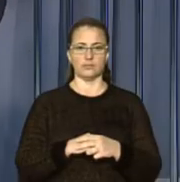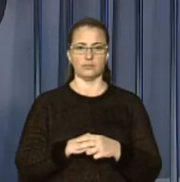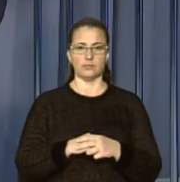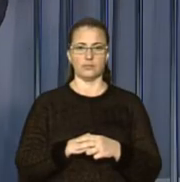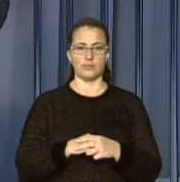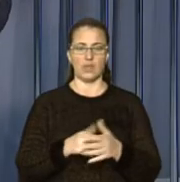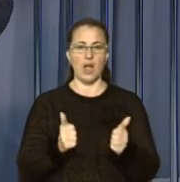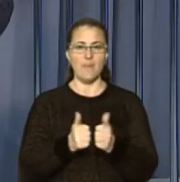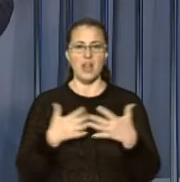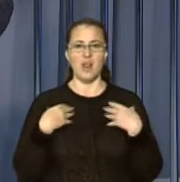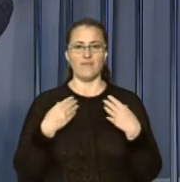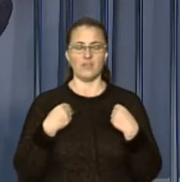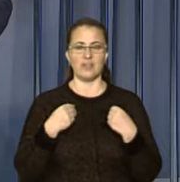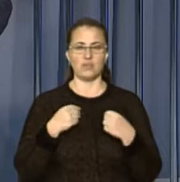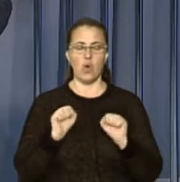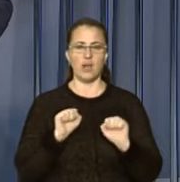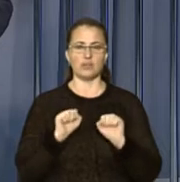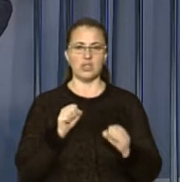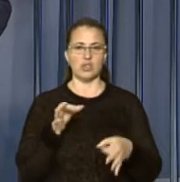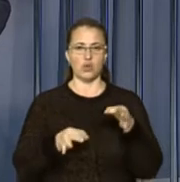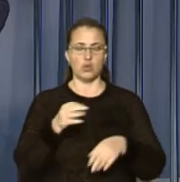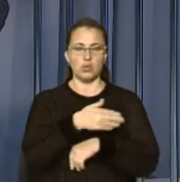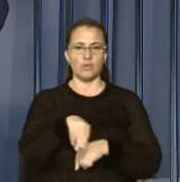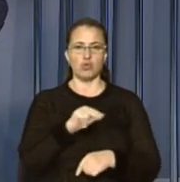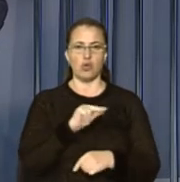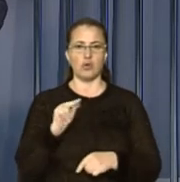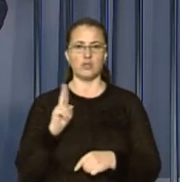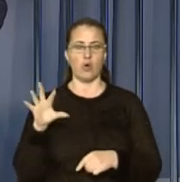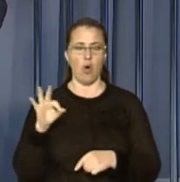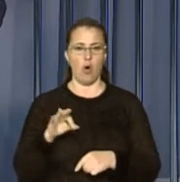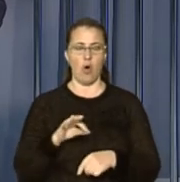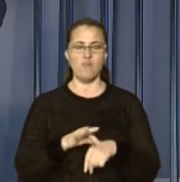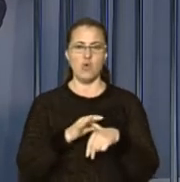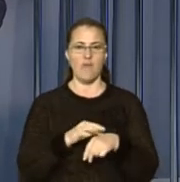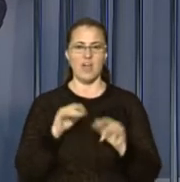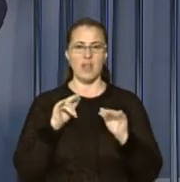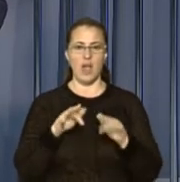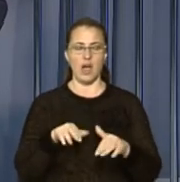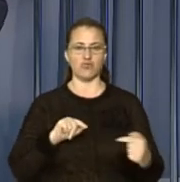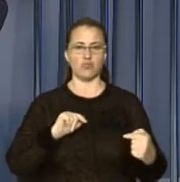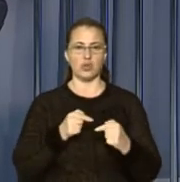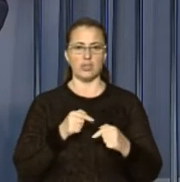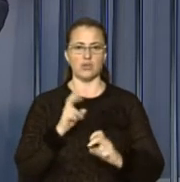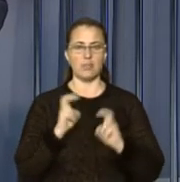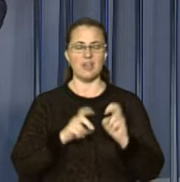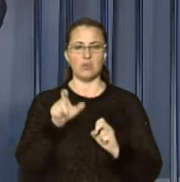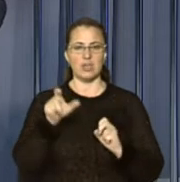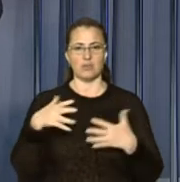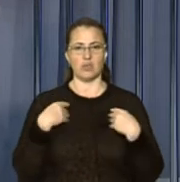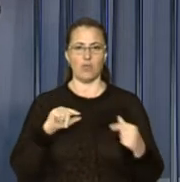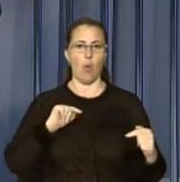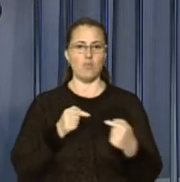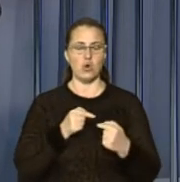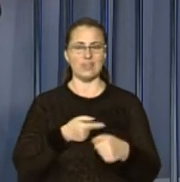Біля Львівського адміністративного суду, що на вулиці Чоловського, відбулась акція протесту підприємців Львова проти